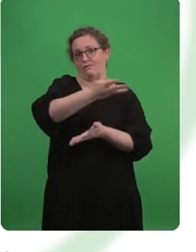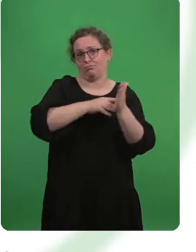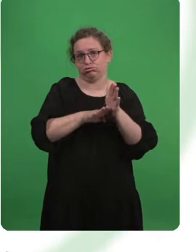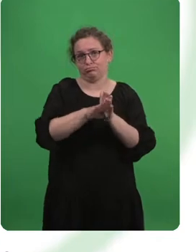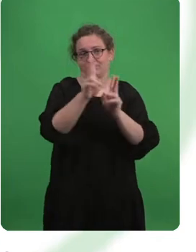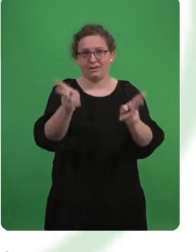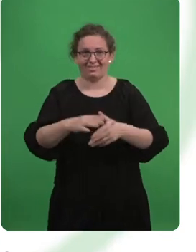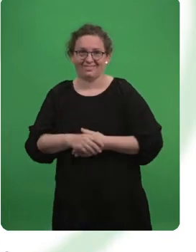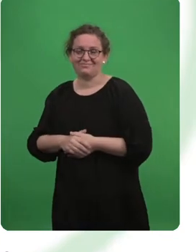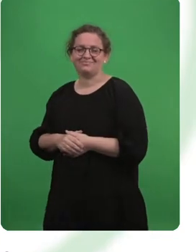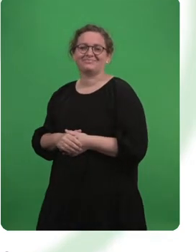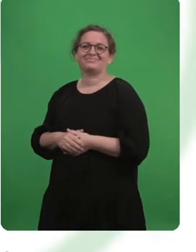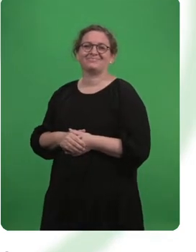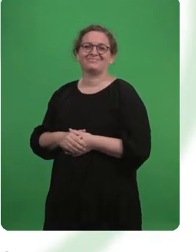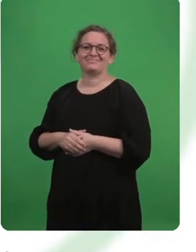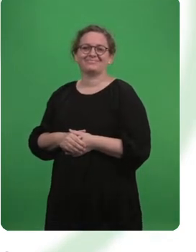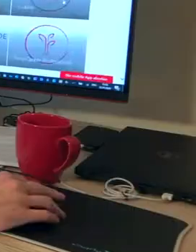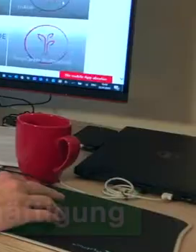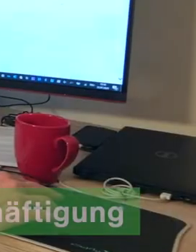sondern es hat eine wirtschaftliche Kraft.